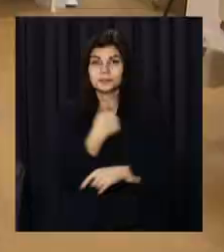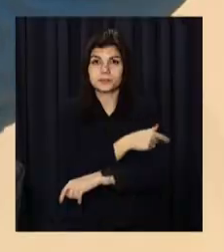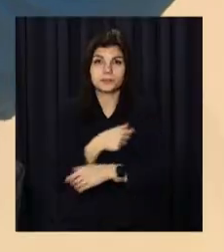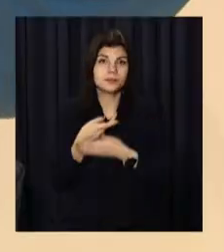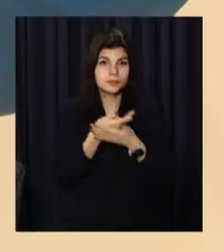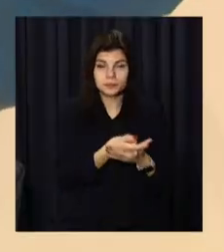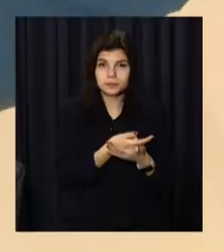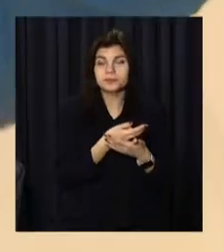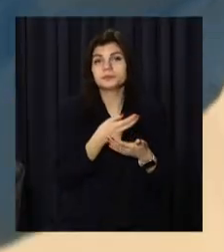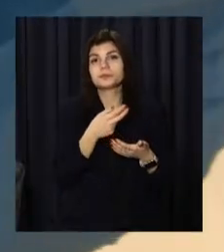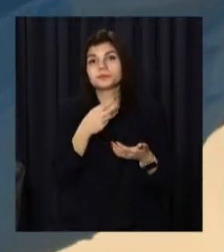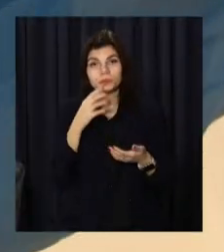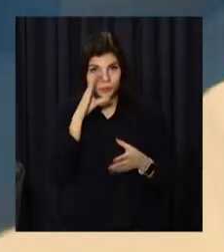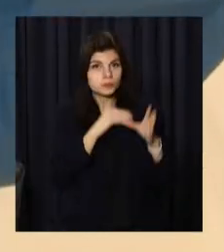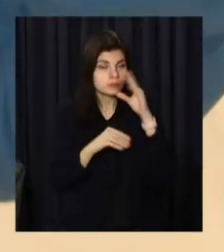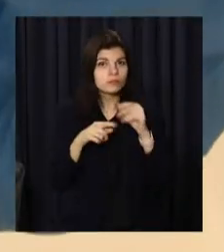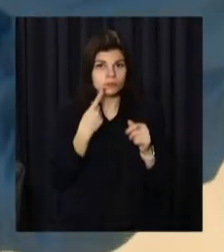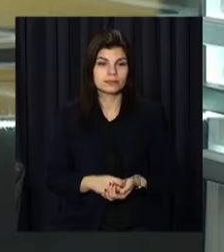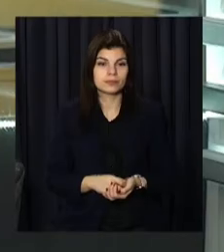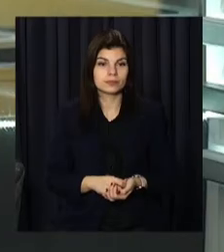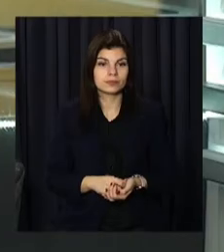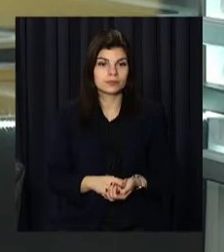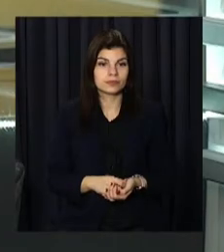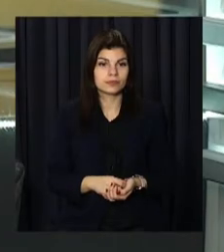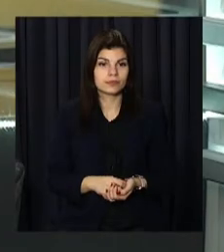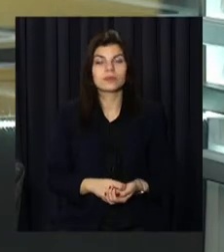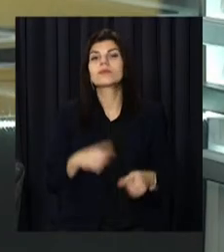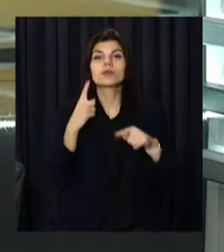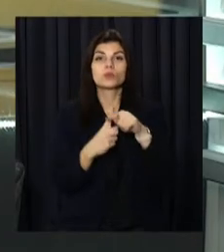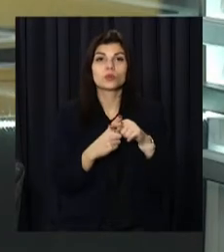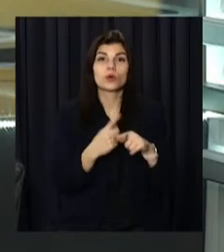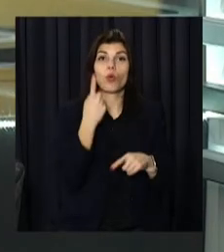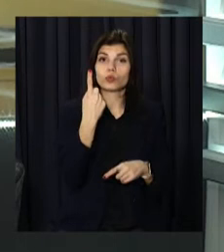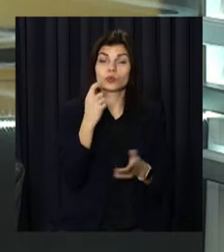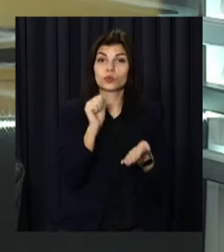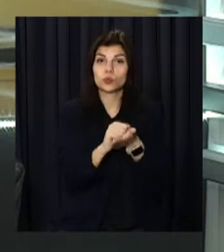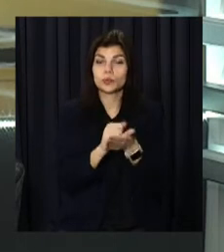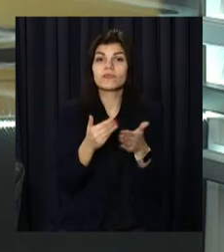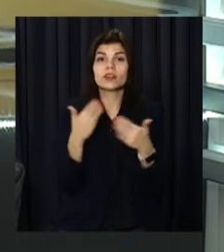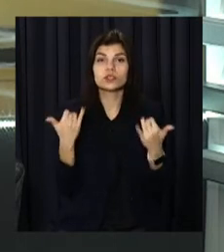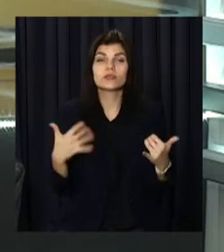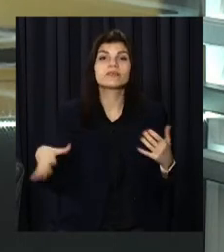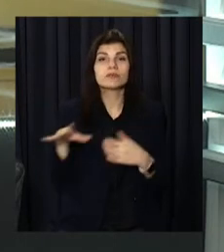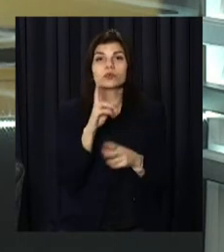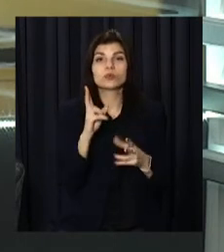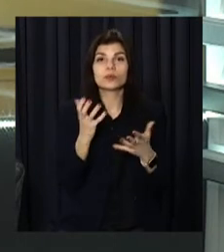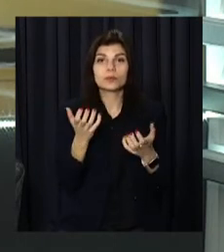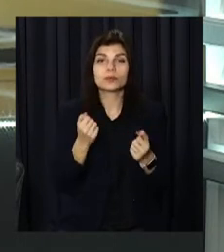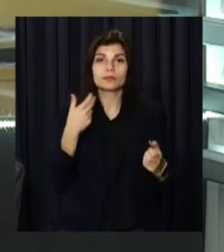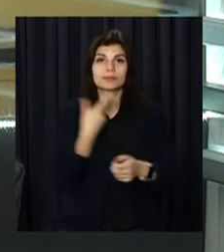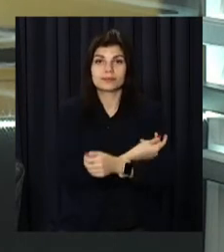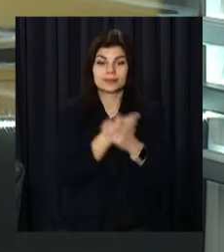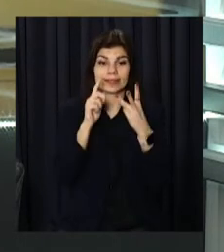первинної медичної допомоги, підкреслив Ляшко. Плюс один документ. Від сьогодні всі, хто отримав бустер на